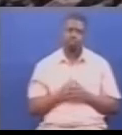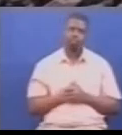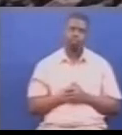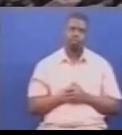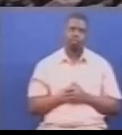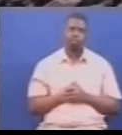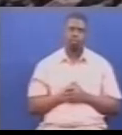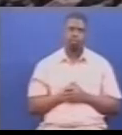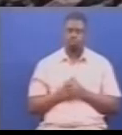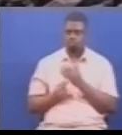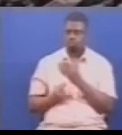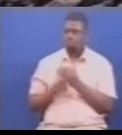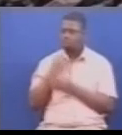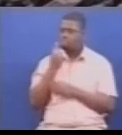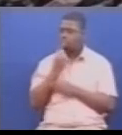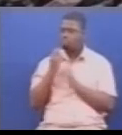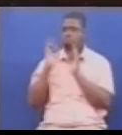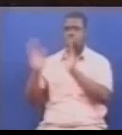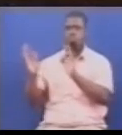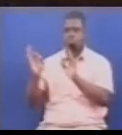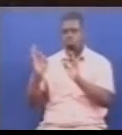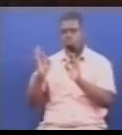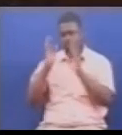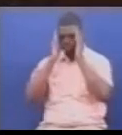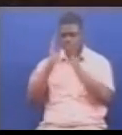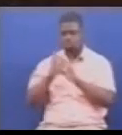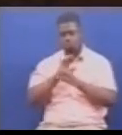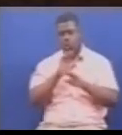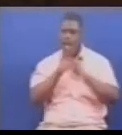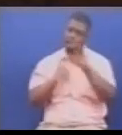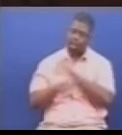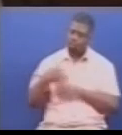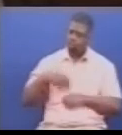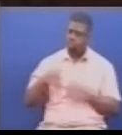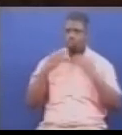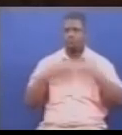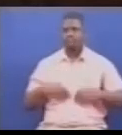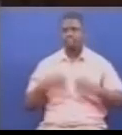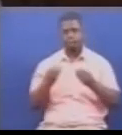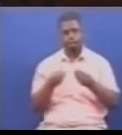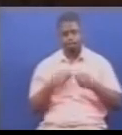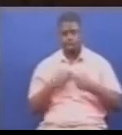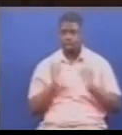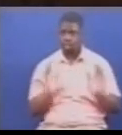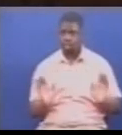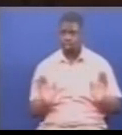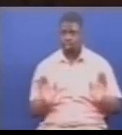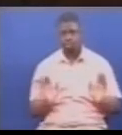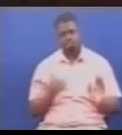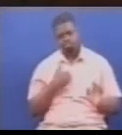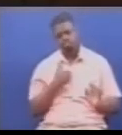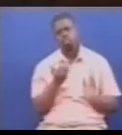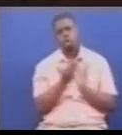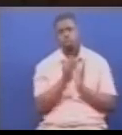kwa majibu mazuri ambayo mwishmiwa naibu waziri, amenipatia. Je, ndi kwa naomba